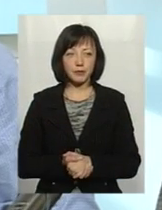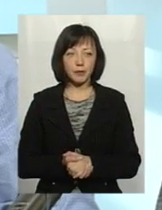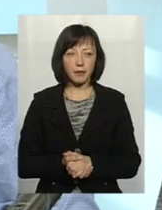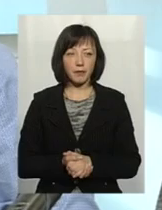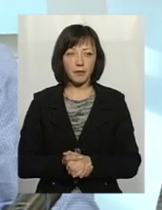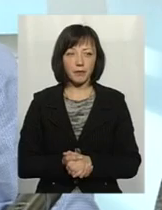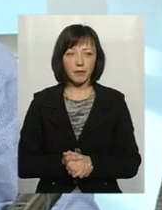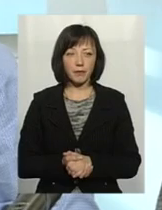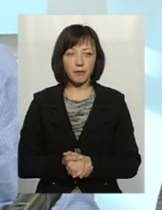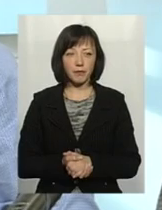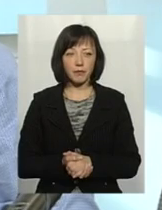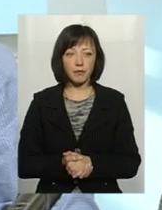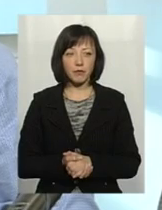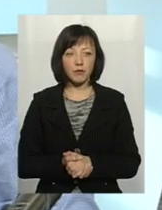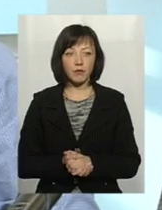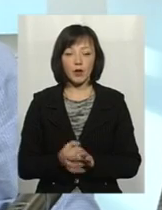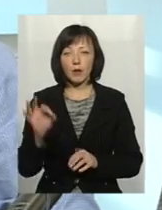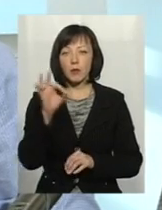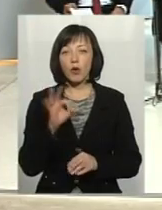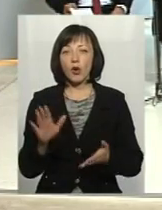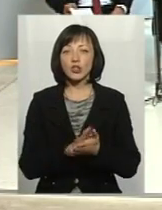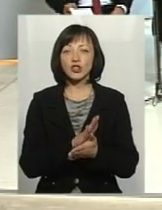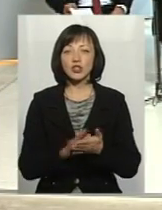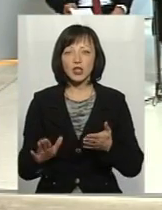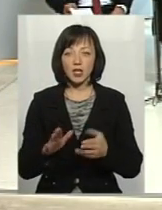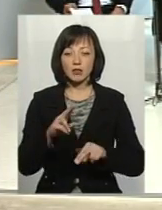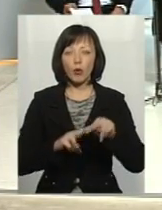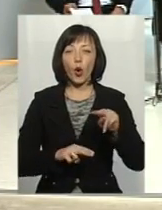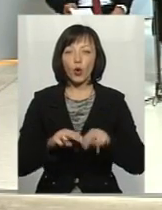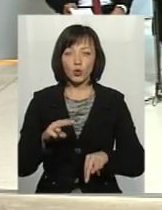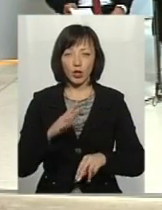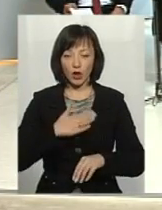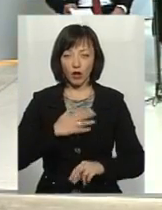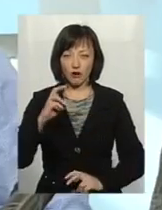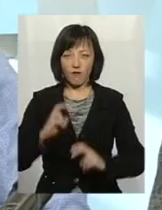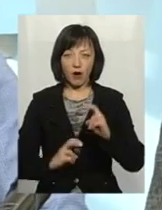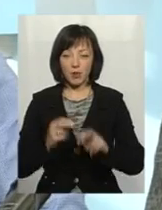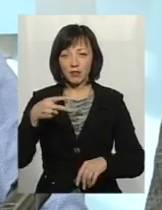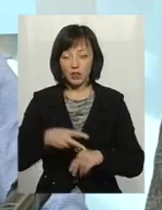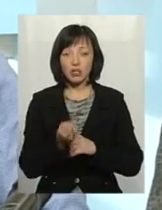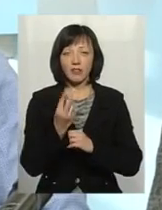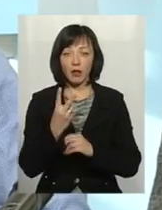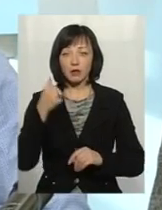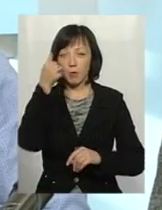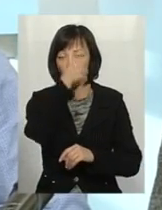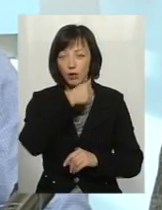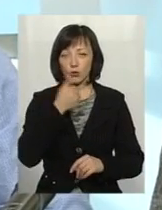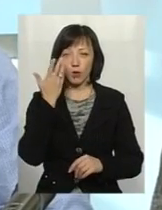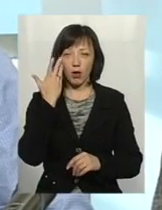поводу очистних сооружень непосредственно по Нинковській фабріки. В 2012 році, коли